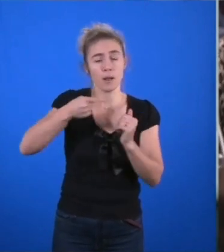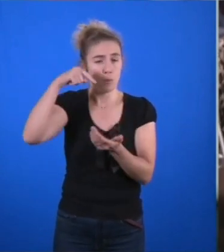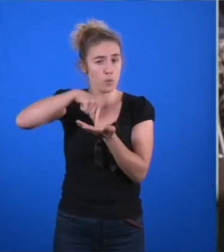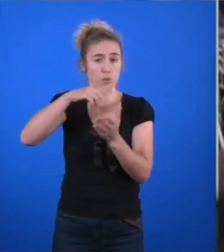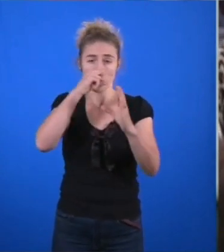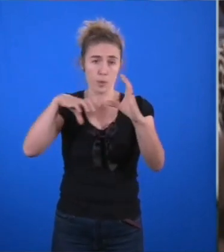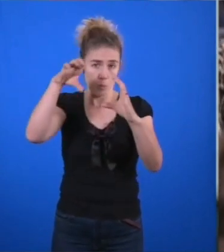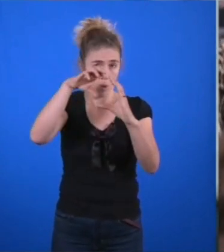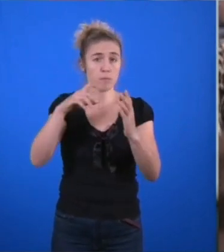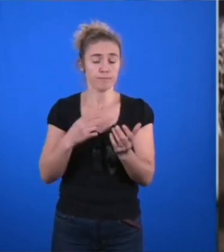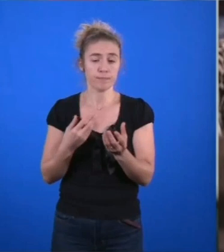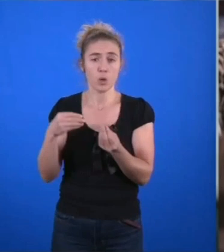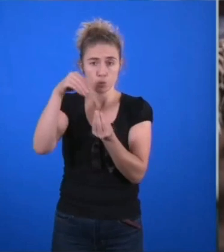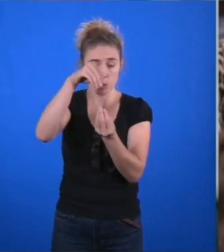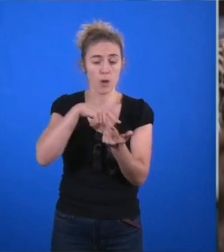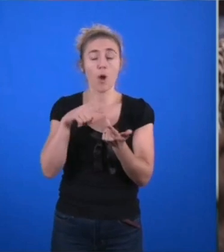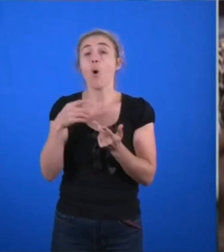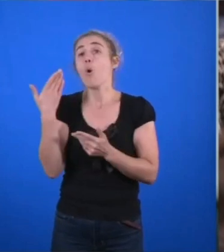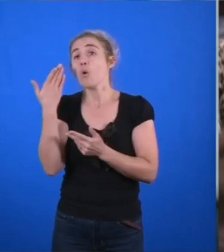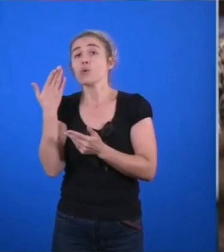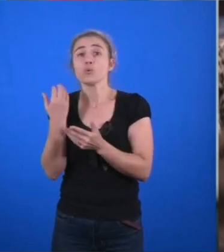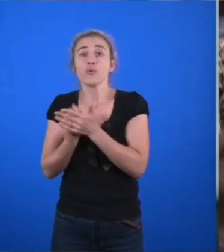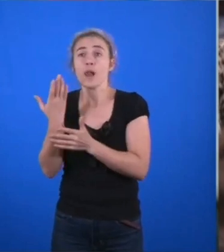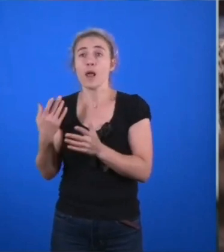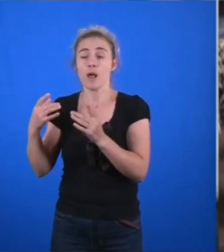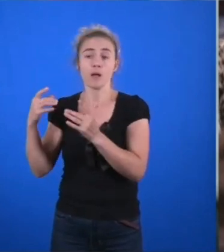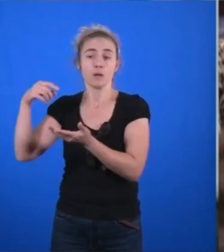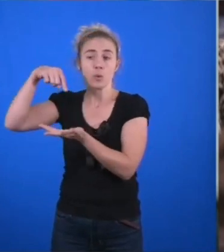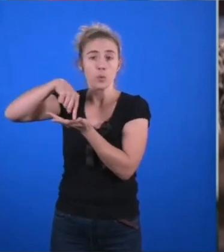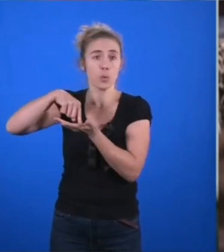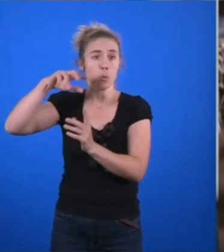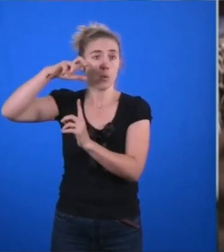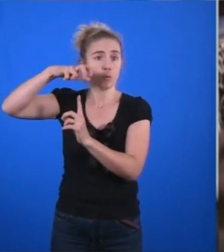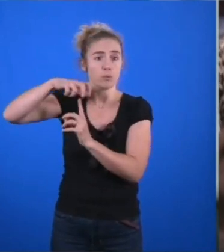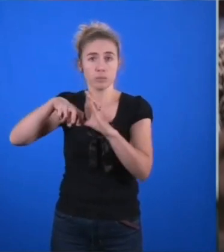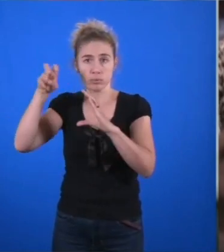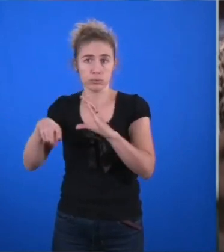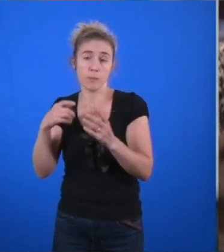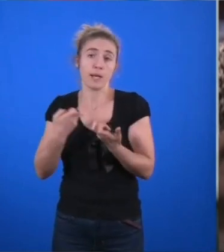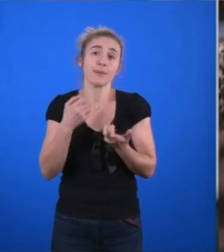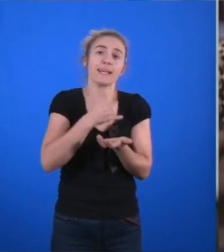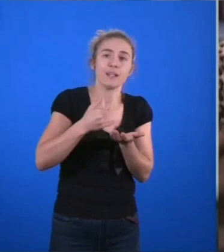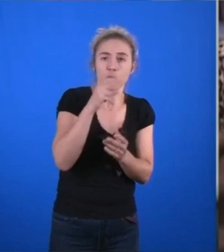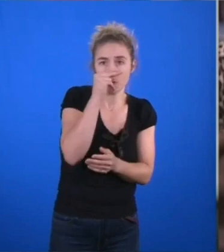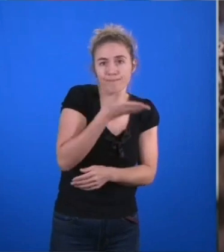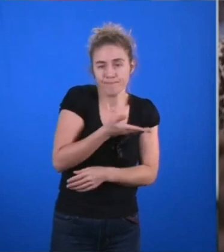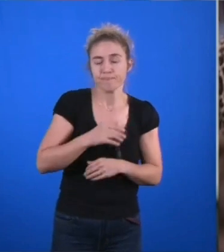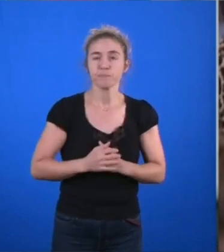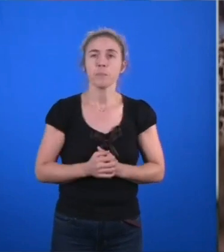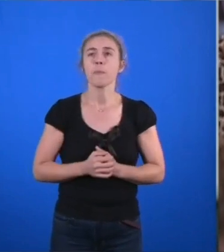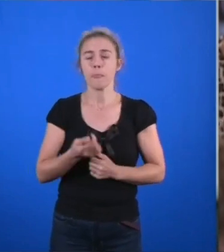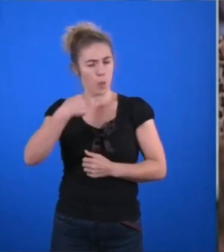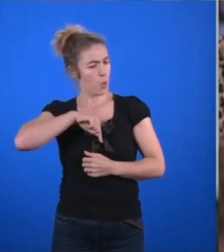encore la création de nouvelles haltes, notamment sur l'île de Nantes. Vous l'aurez compris, les élus communistes et républicains votent donc